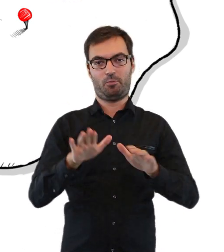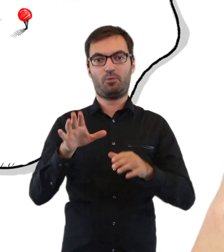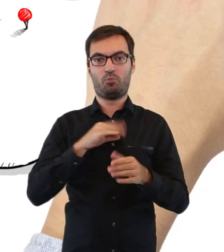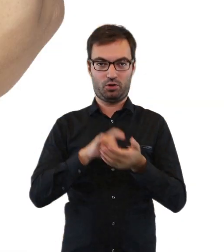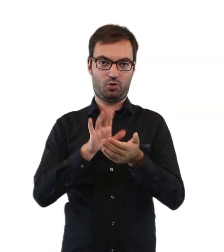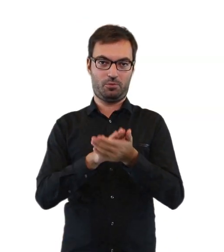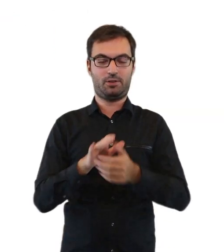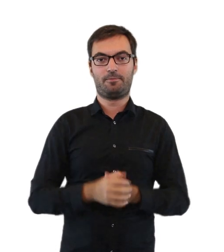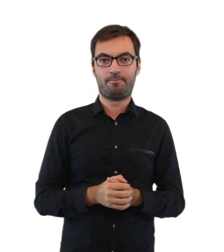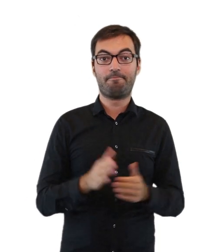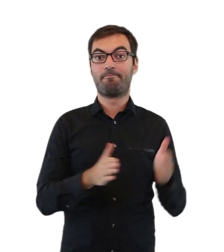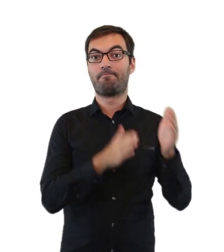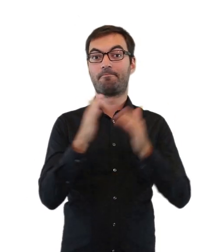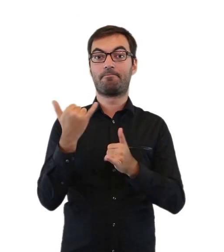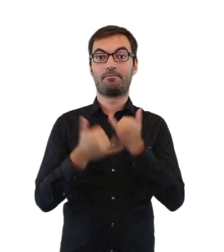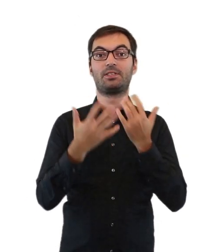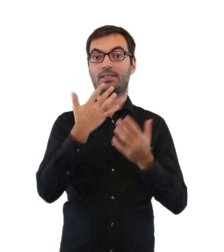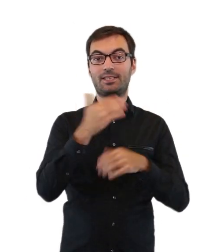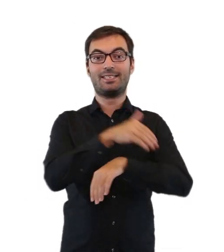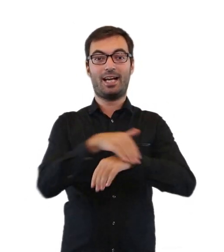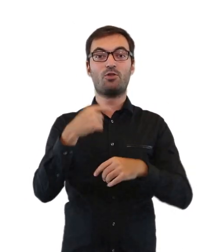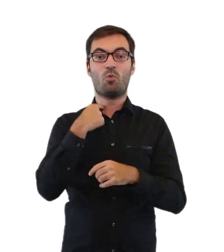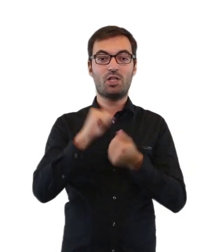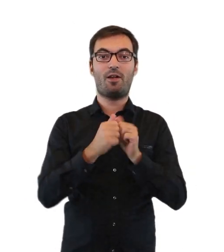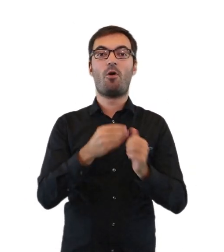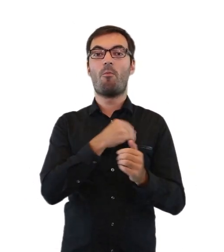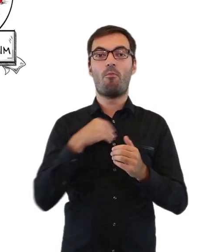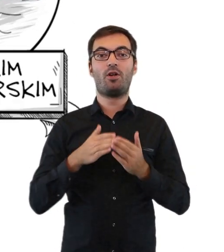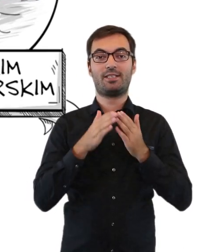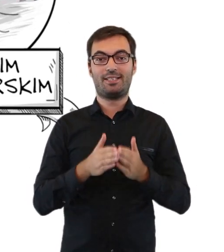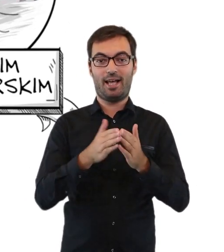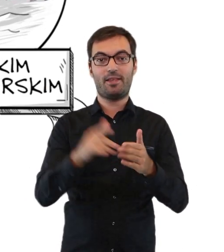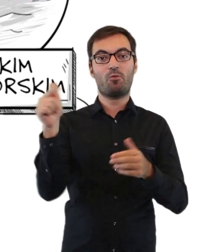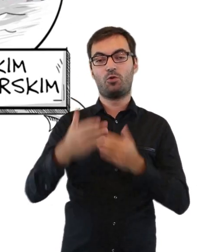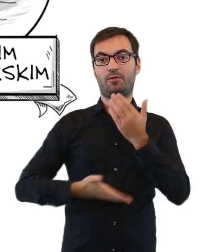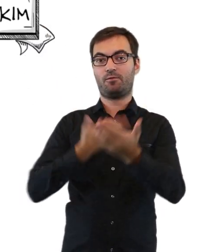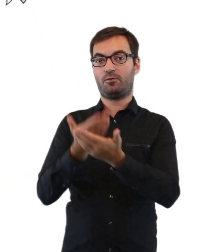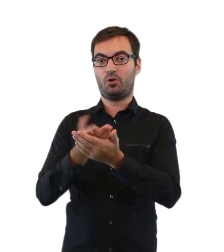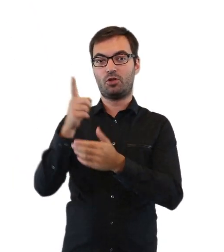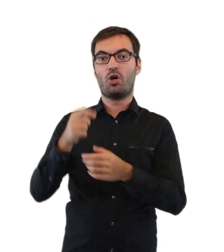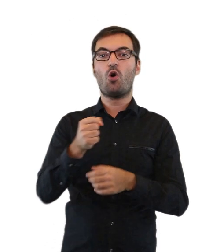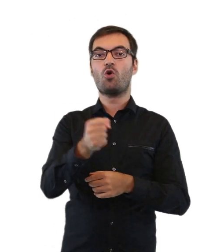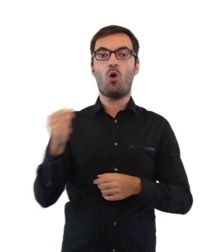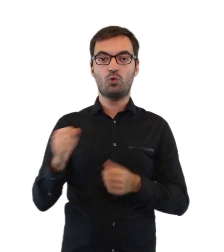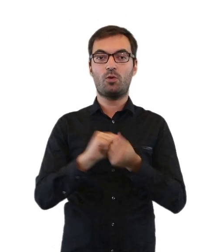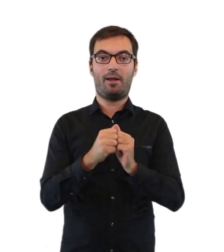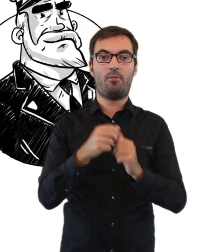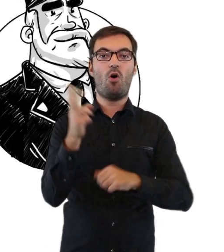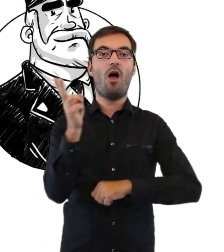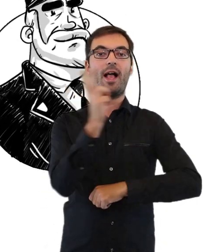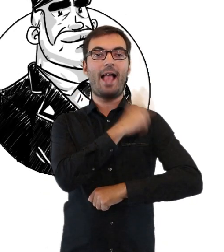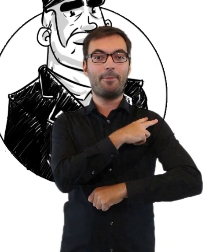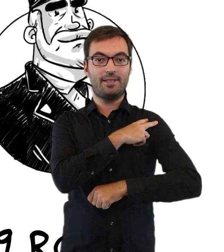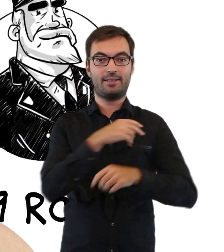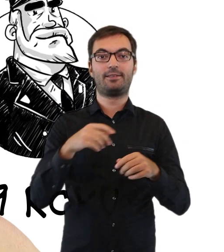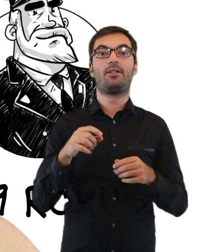przebywasz czasowo. Jeśli chcesz zagłosować za granicą albo na polskim statku morskim, złóż wniosek u konsula lub